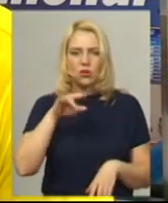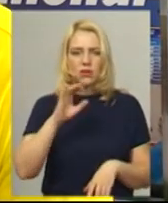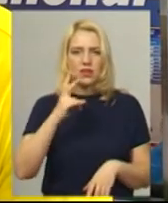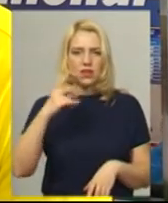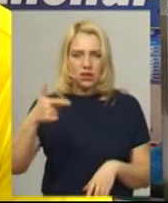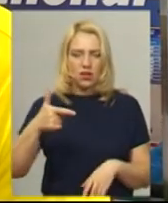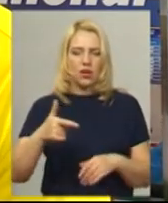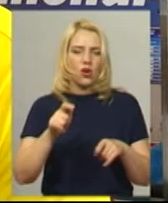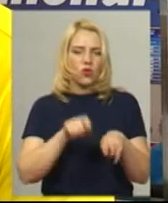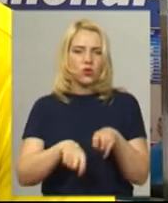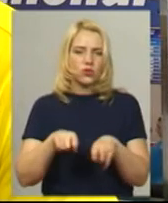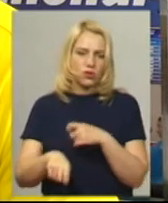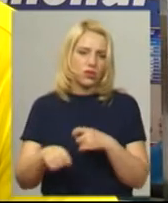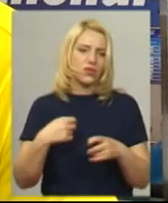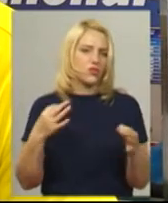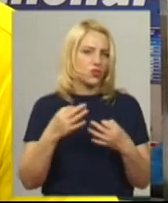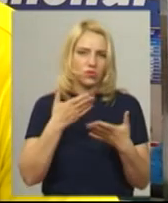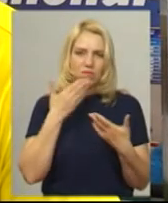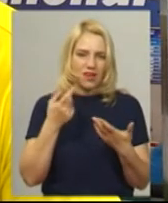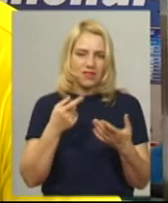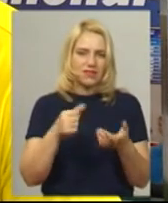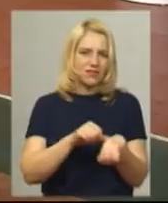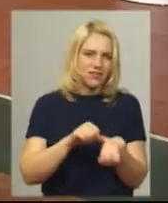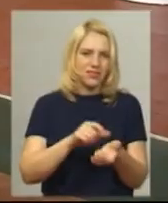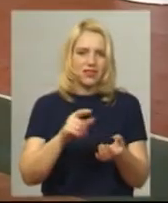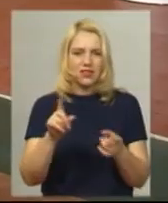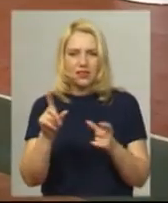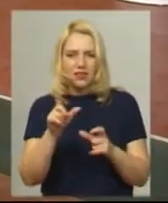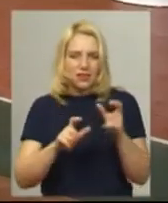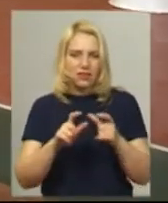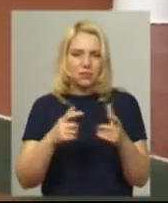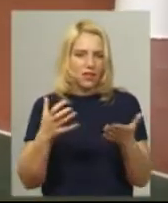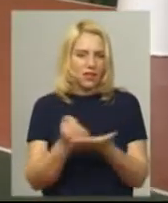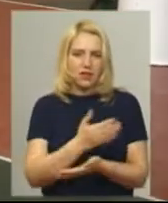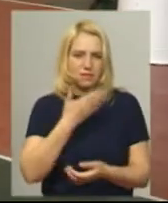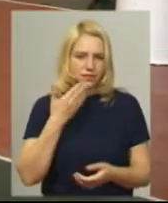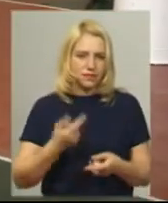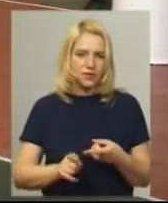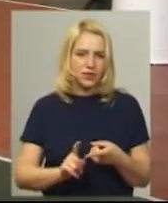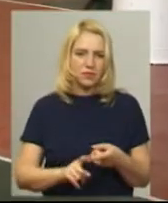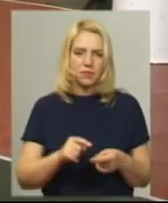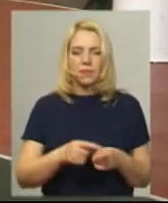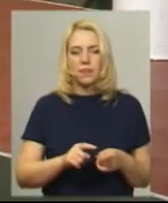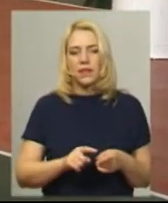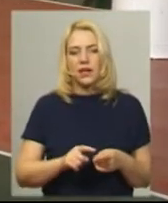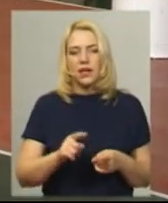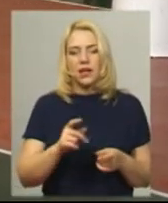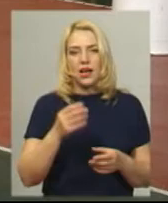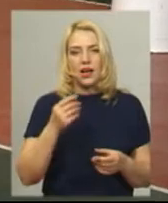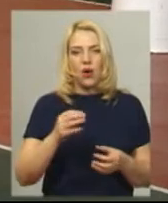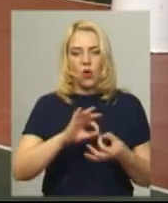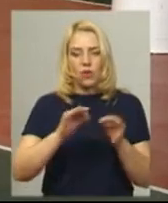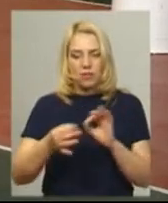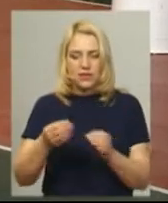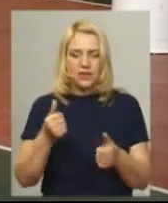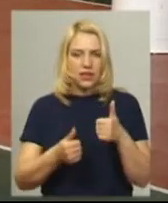без проблем здаємо, без проблем все, нічого не переживаємо, ні за що. Олімпійські ігри в Токіо перенесли через пандемію на наступний рік. Україна має